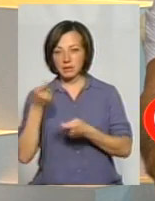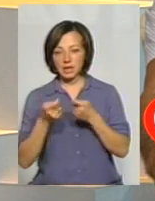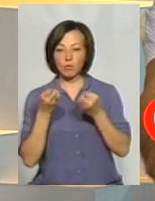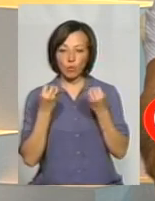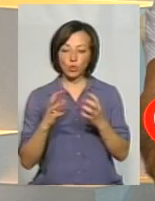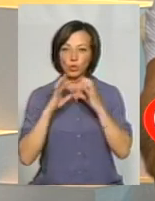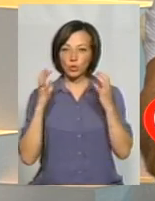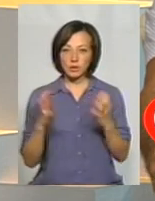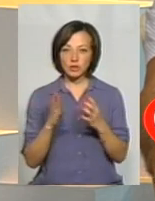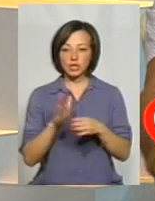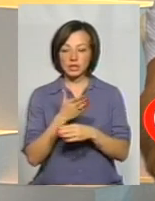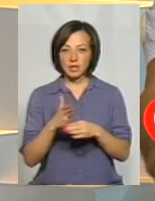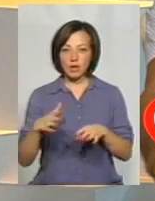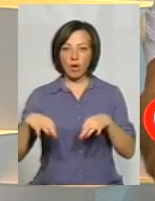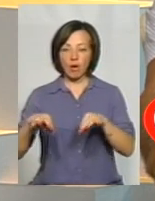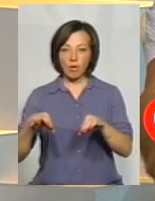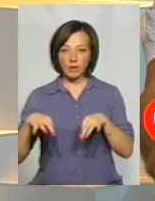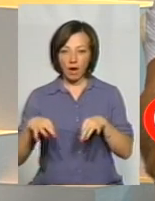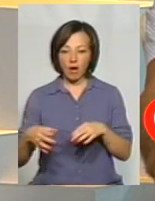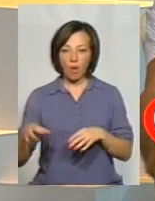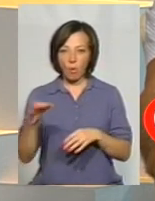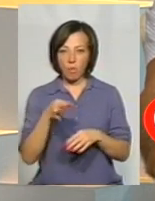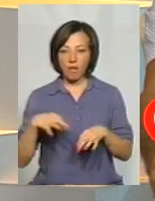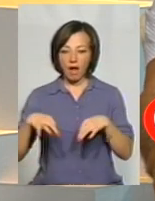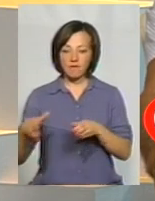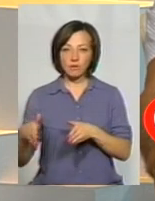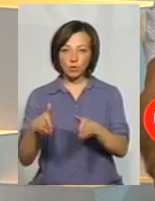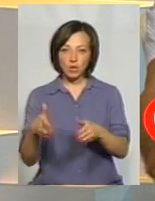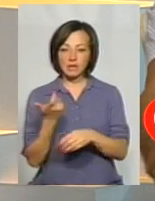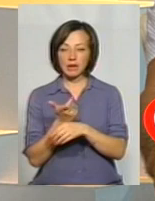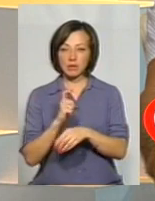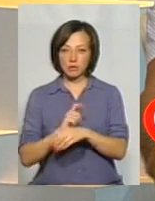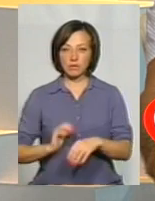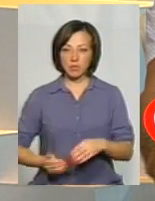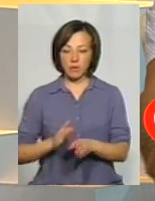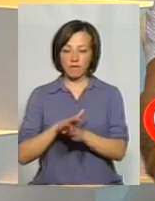частині експлуатаційного отримання він фактично сьогодні є найбільшим підрядником.